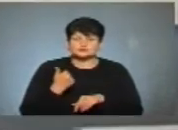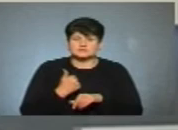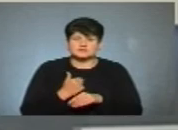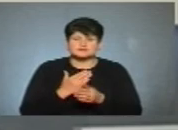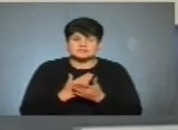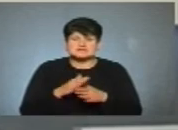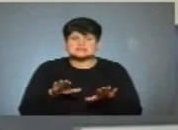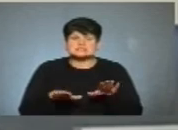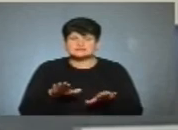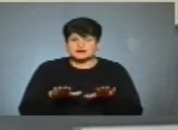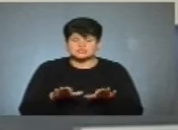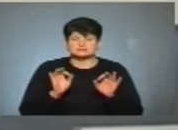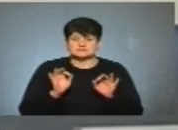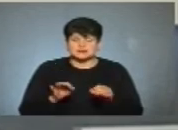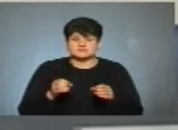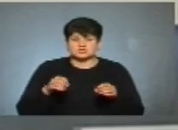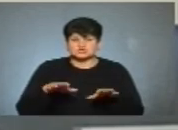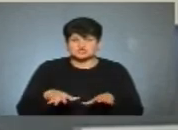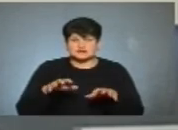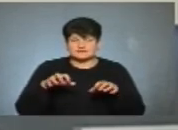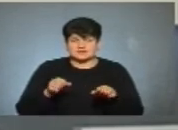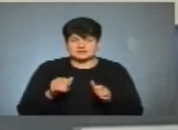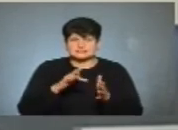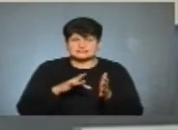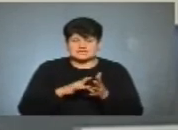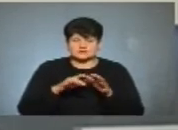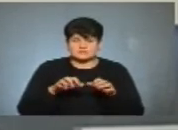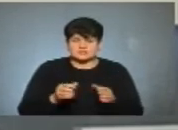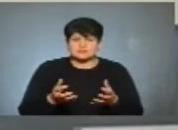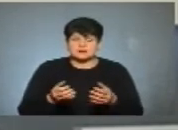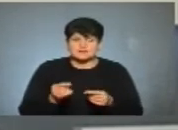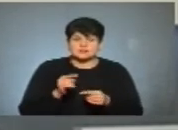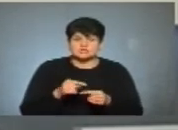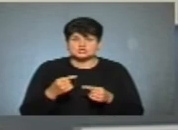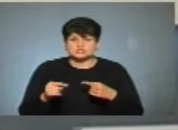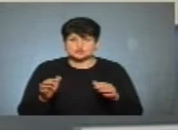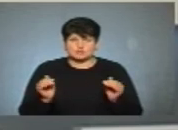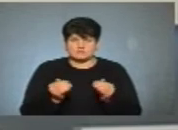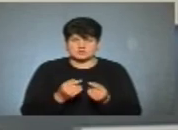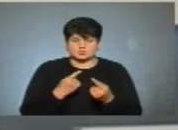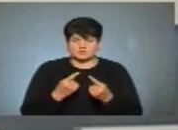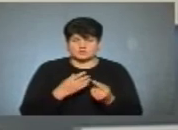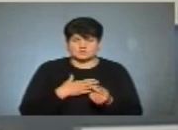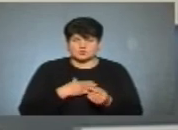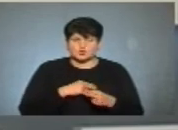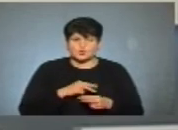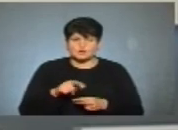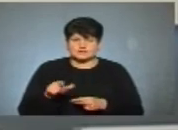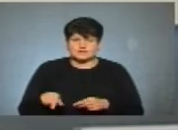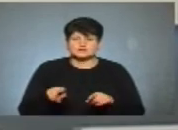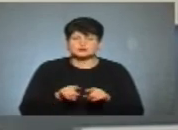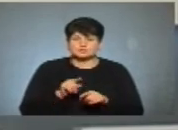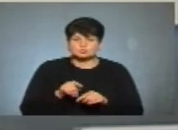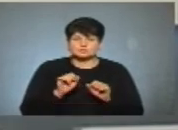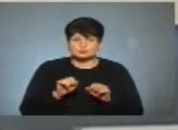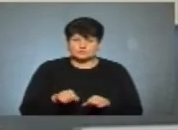саме зважені, грамотні рішення влади. В першу чергу центральної влади, яка приймає ті чи інші обмеження, про які говорили мої колеги. Таким чином